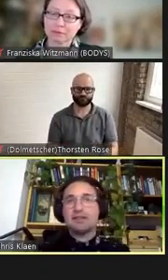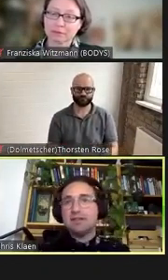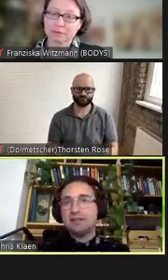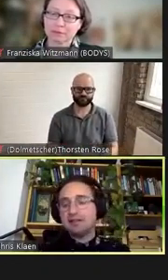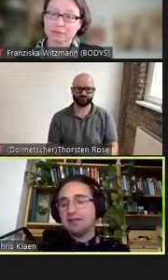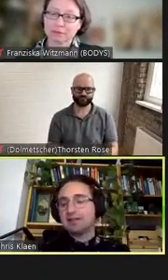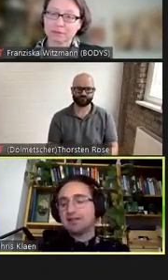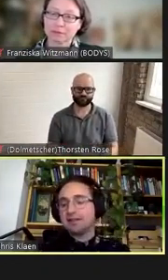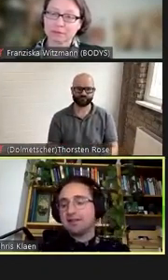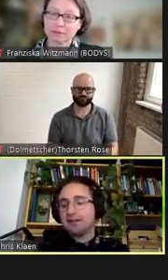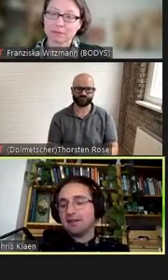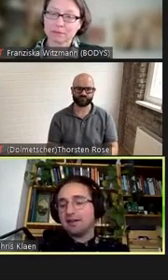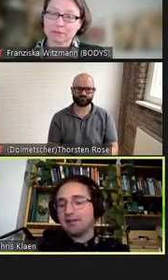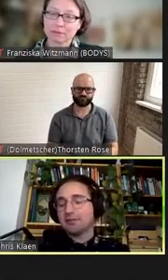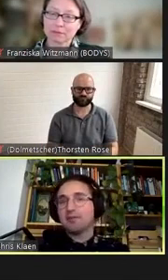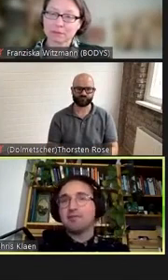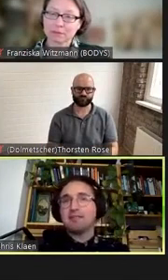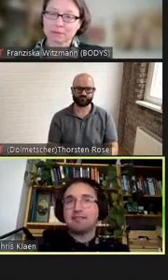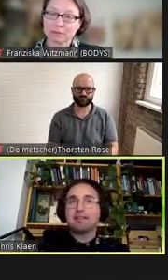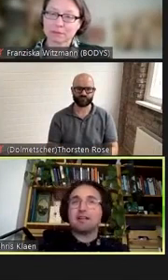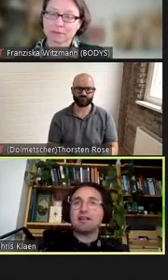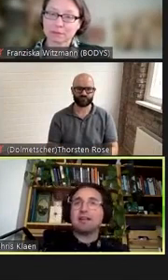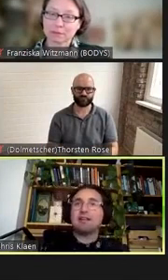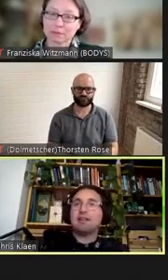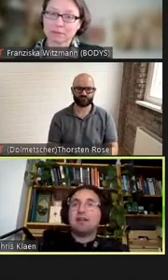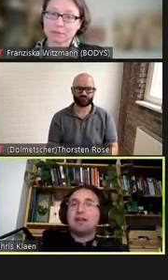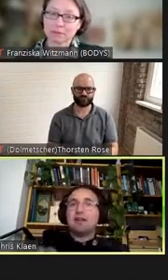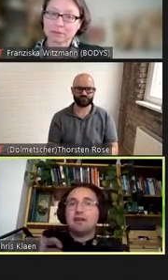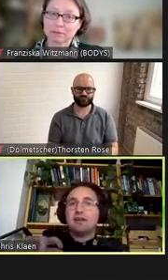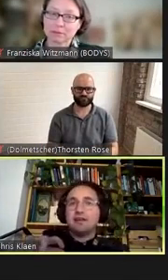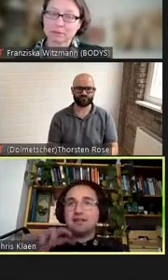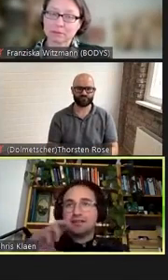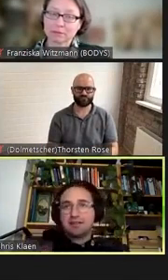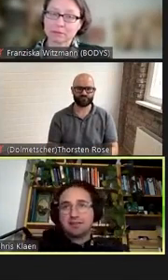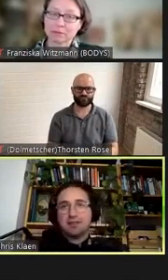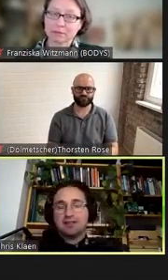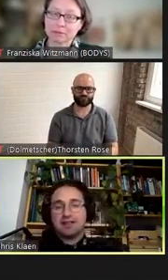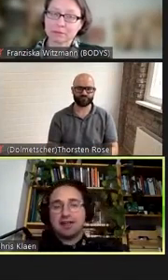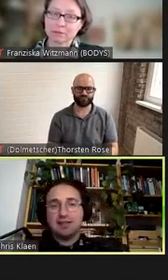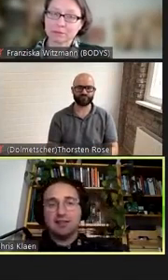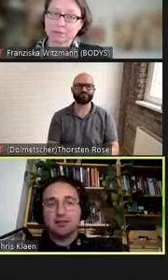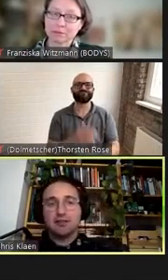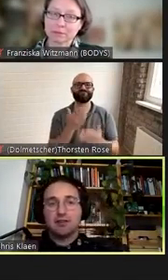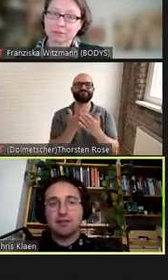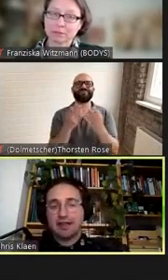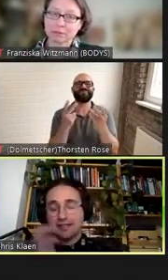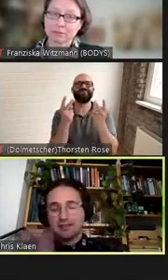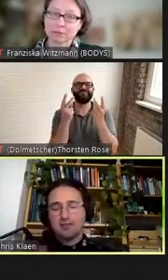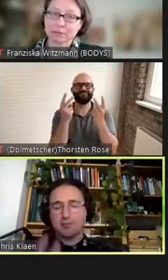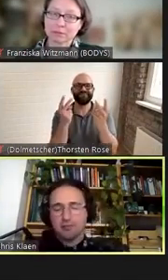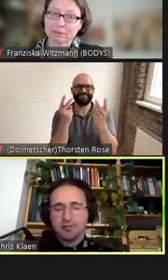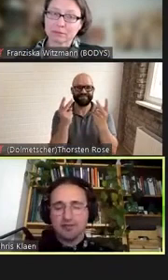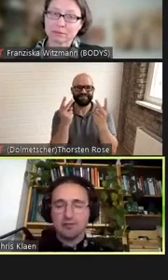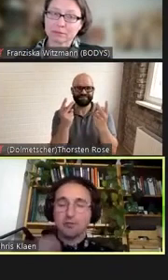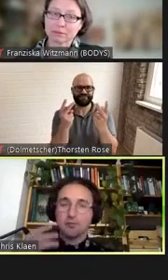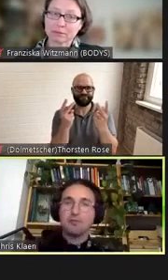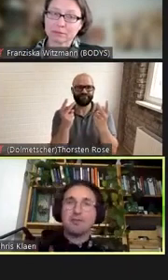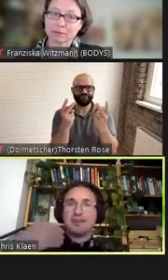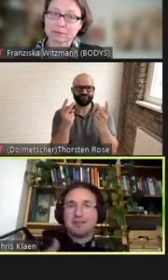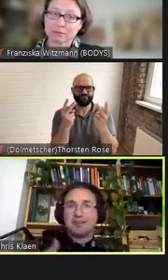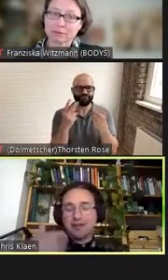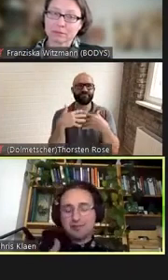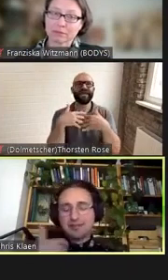Hier ist es also wichtig, ein intersektionelles Handeln zu nutzen,